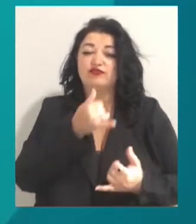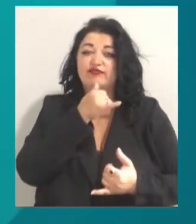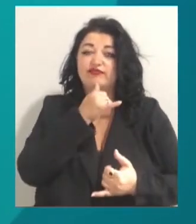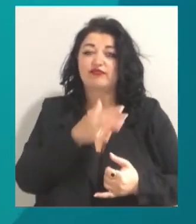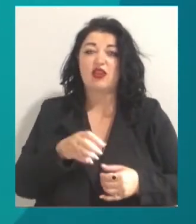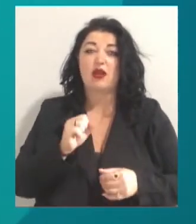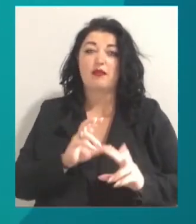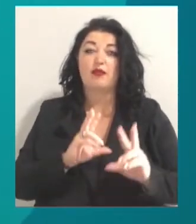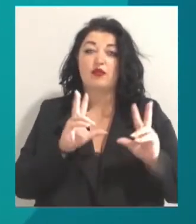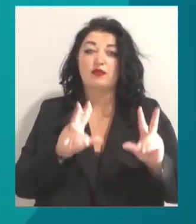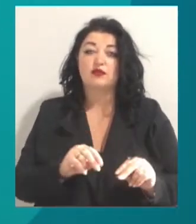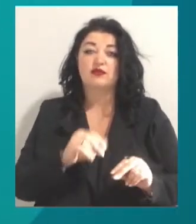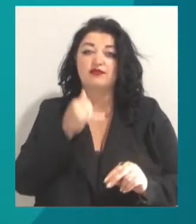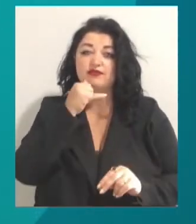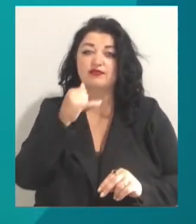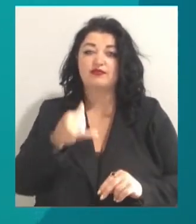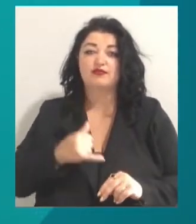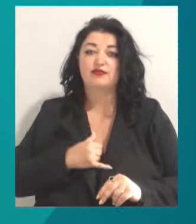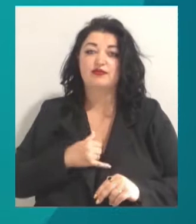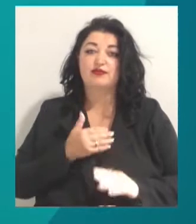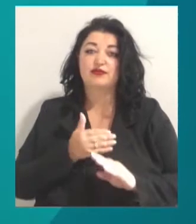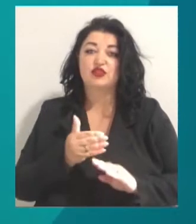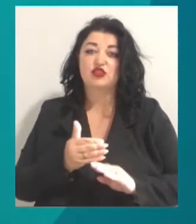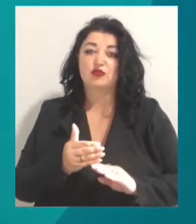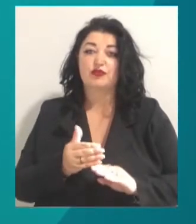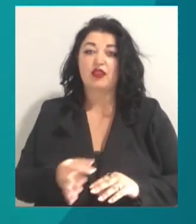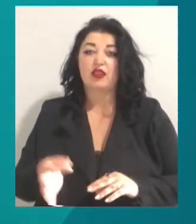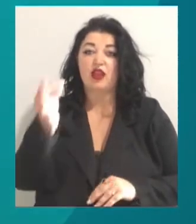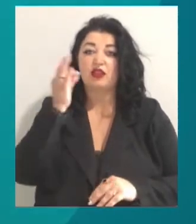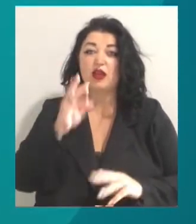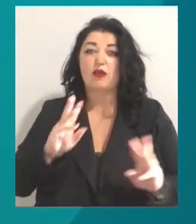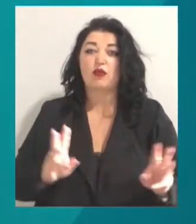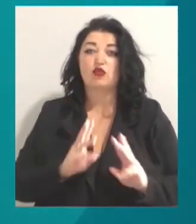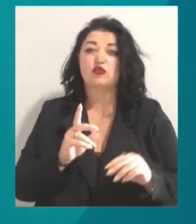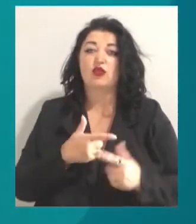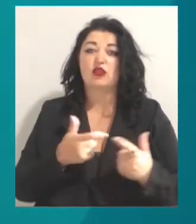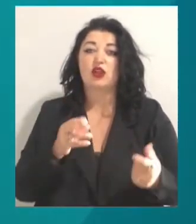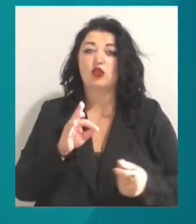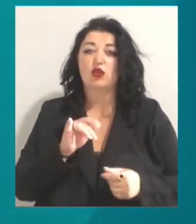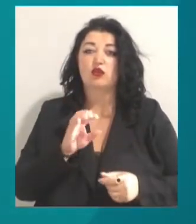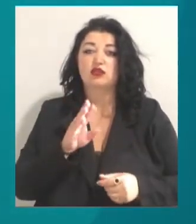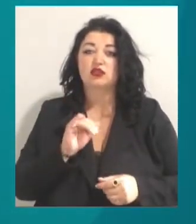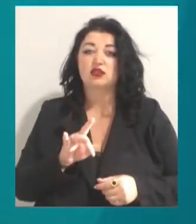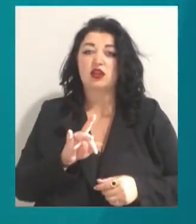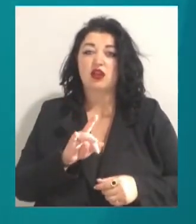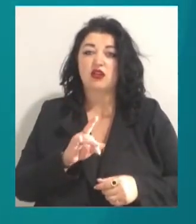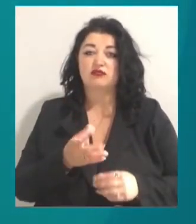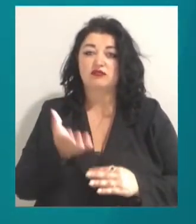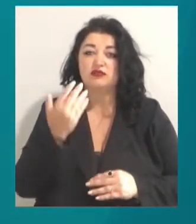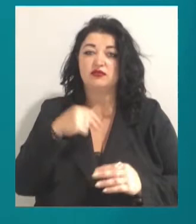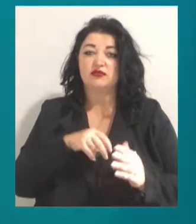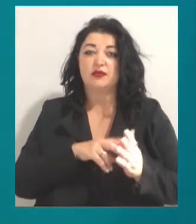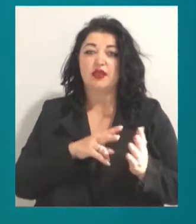та пообіцяв перетелефонувати пізніше. Нагадаємо, пожежа в готелі «Токіо Старшого» на водопровідній 11 сталася 17